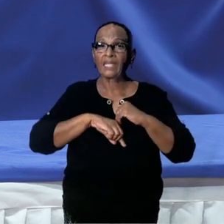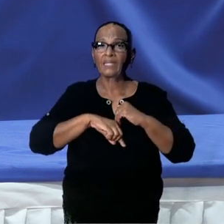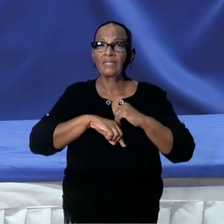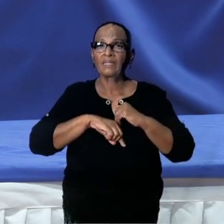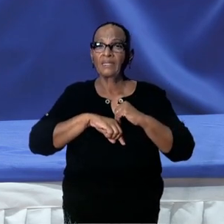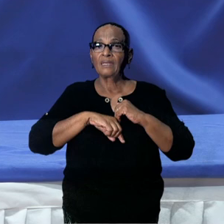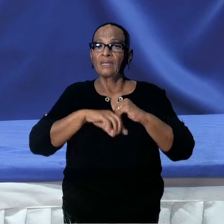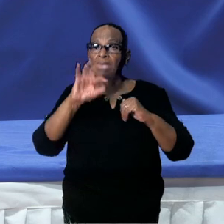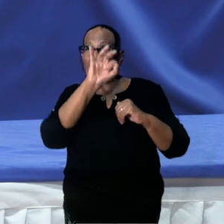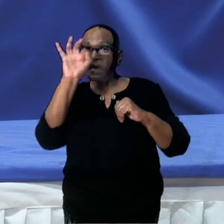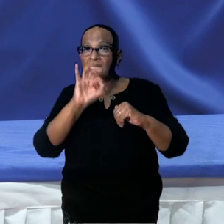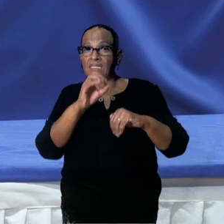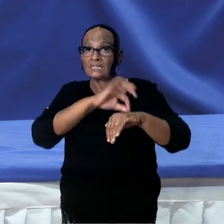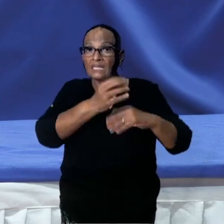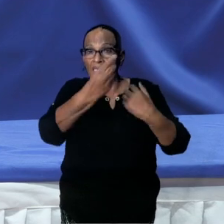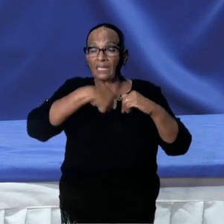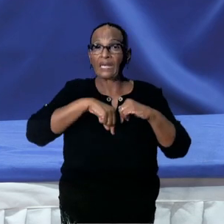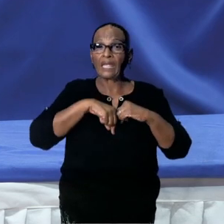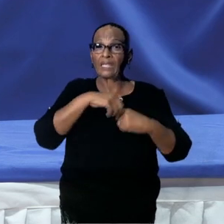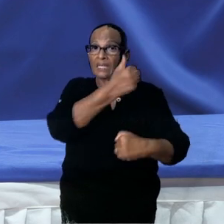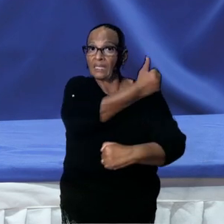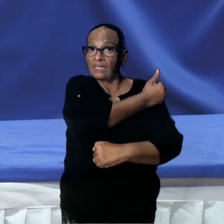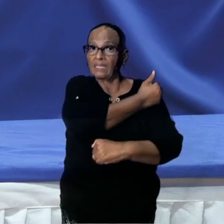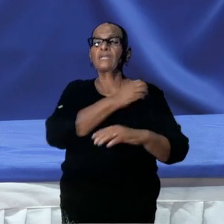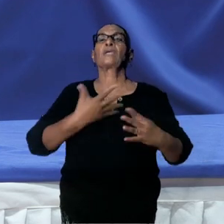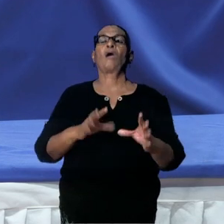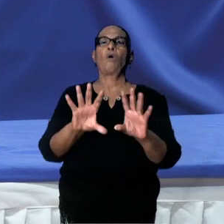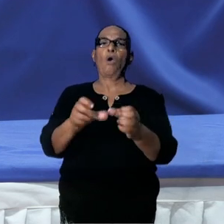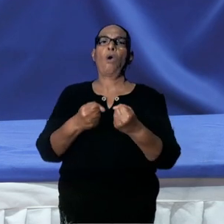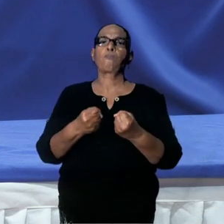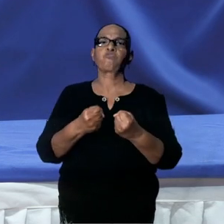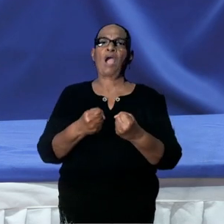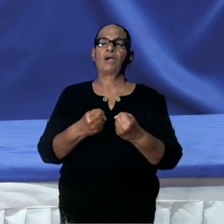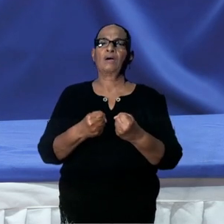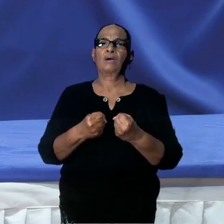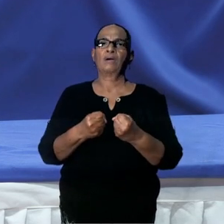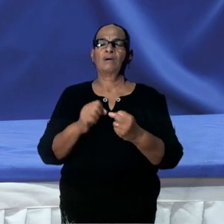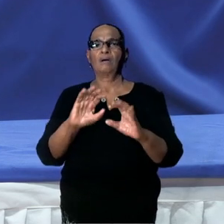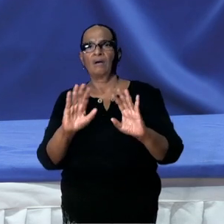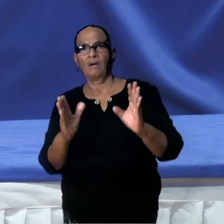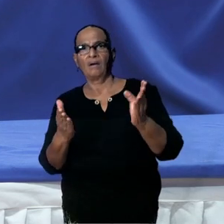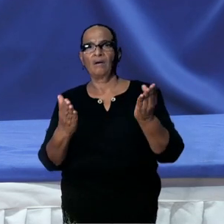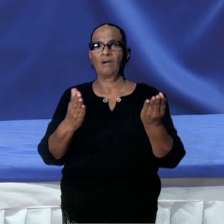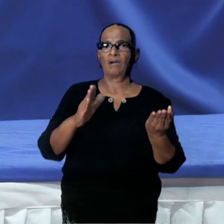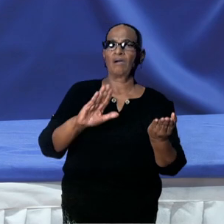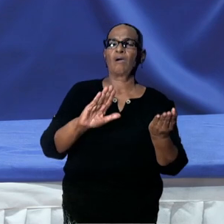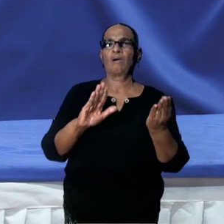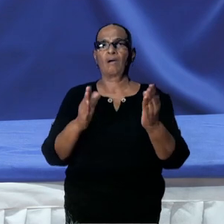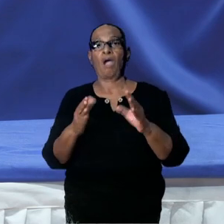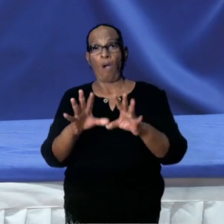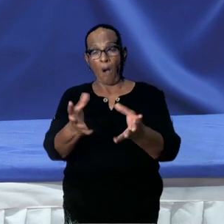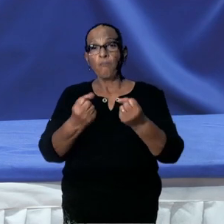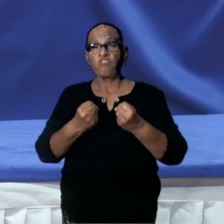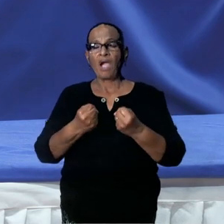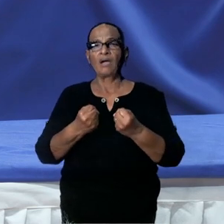ernstige bijwerking kan opvangen, eventueel bijwerkingen kan opvangen.